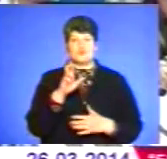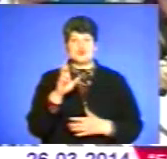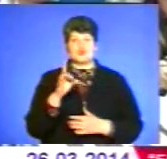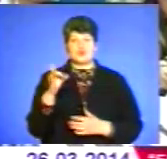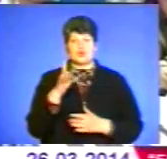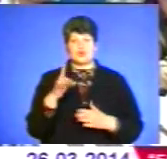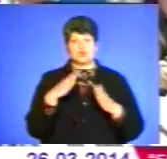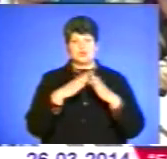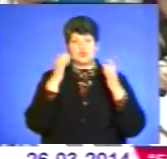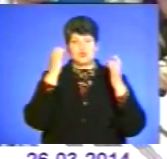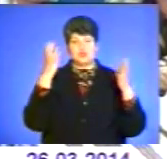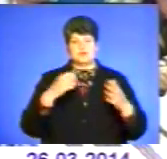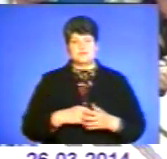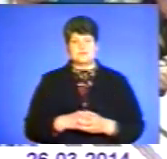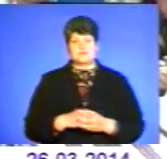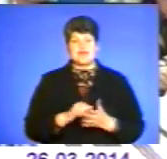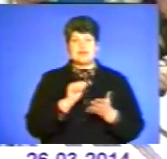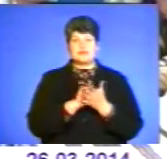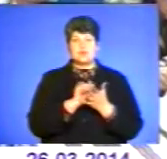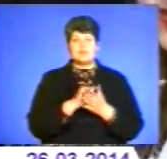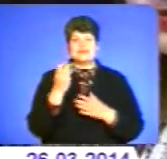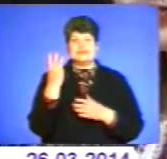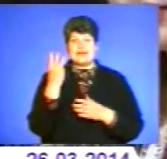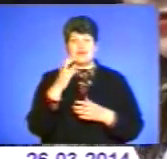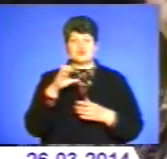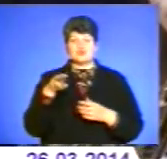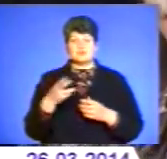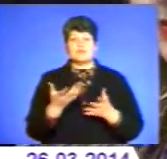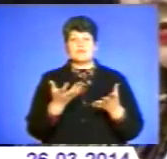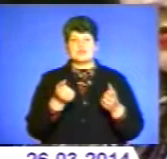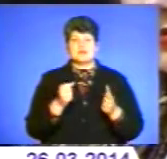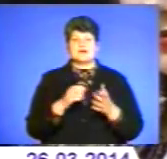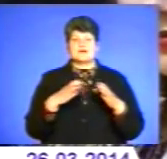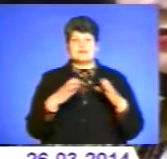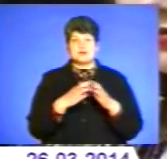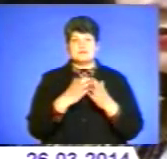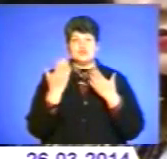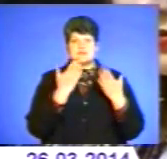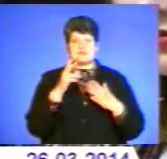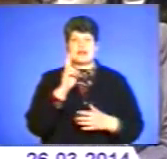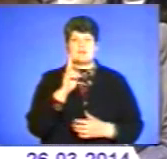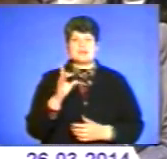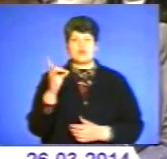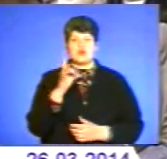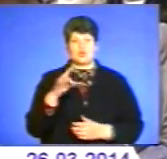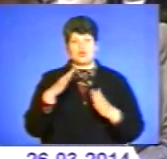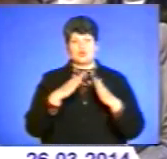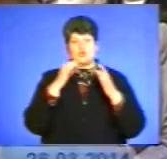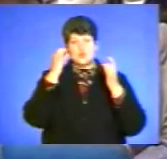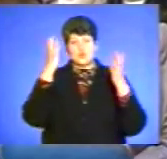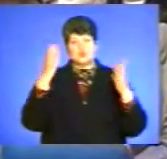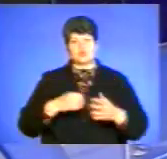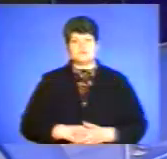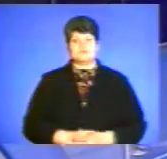районного будинку культури. А диплом третього ступеня здобув ансамбль чеців Кременецького районного будинку культури.